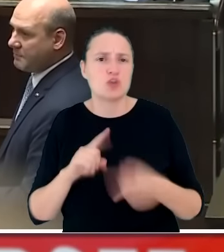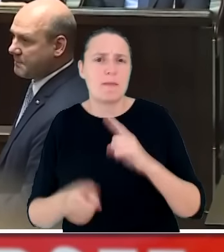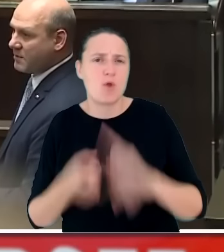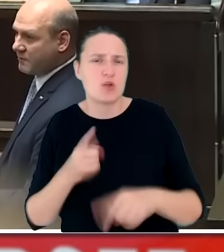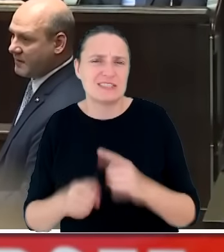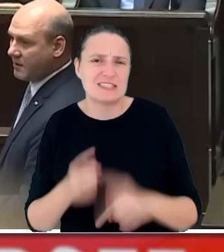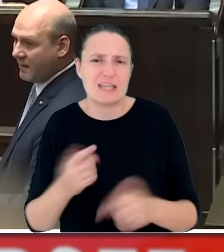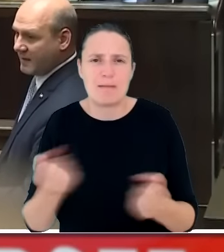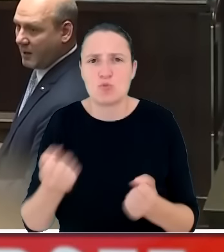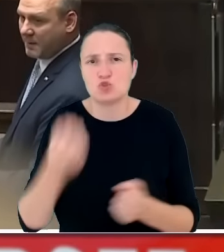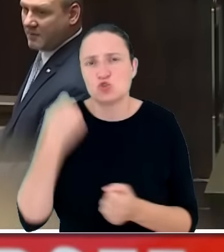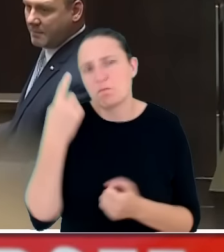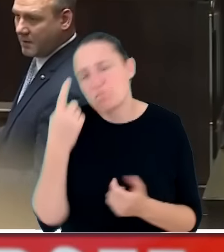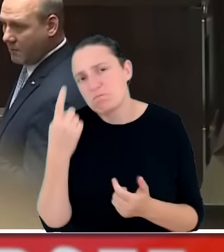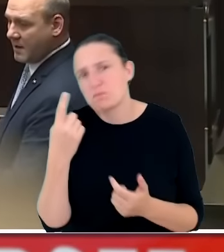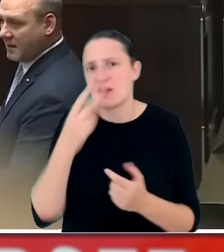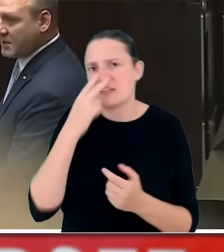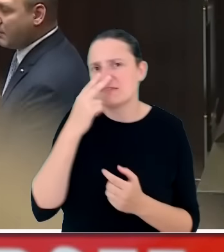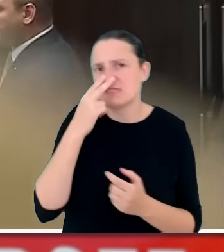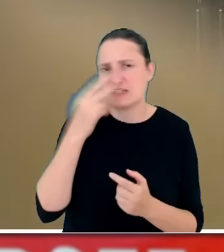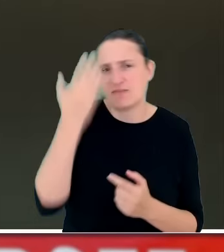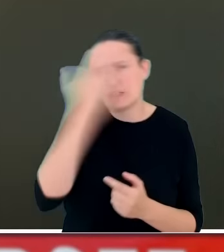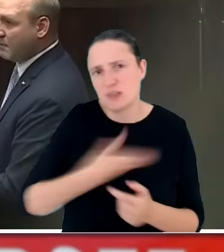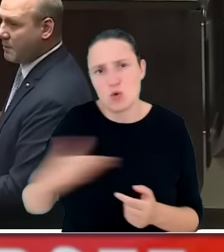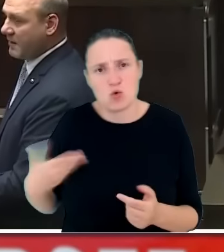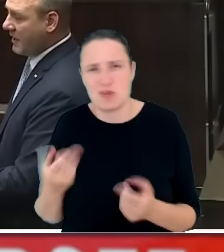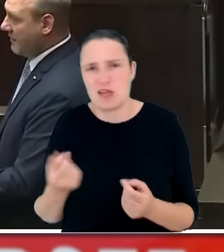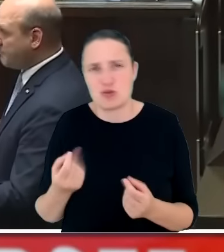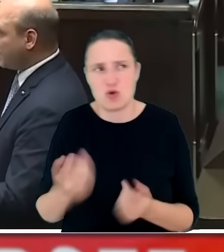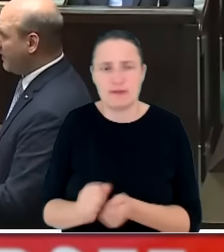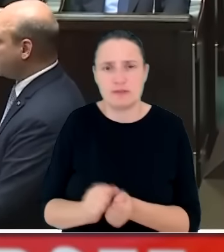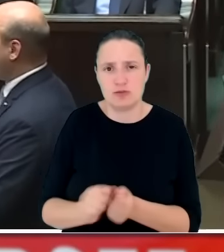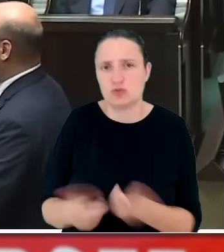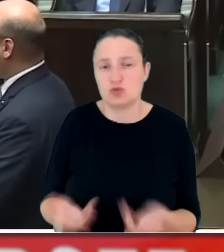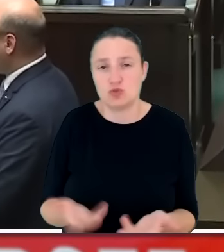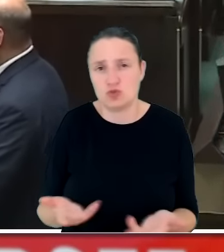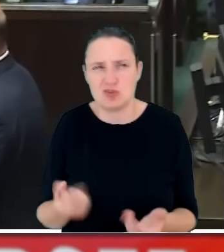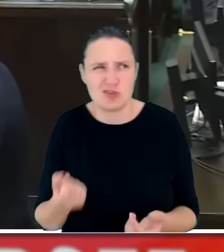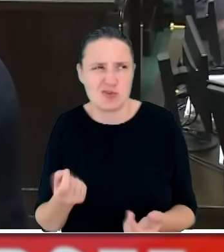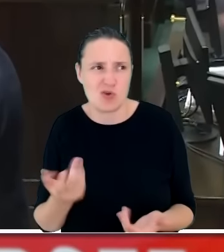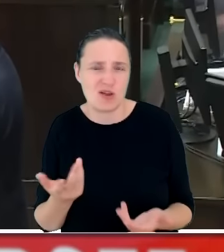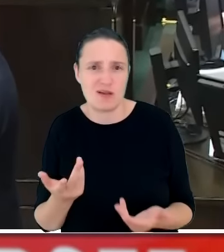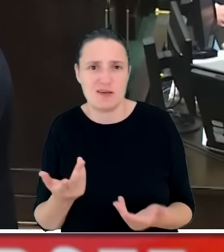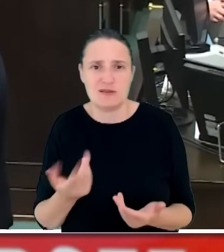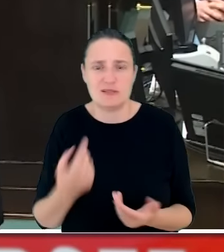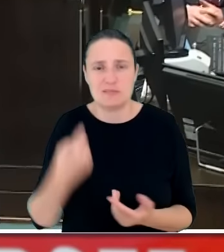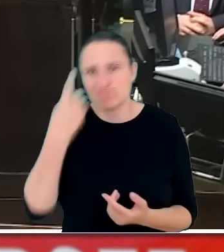obecnego rządu. Zaskakująco szybkie, jak na taki krótki czas stosunkowo.